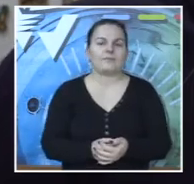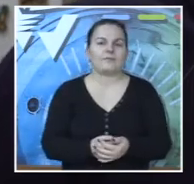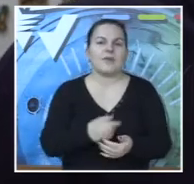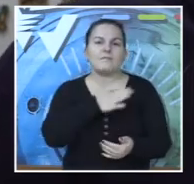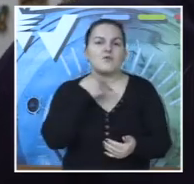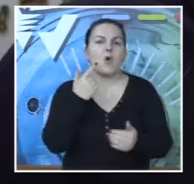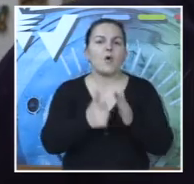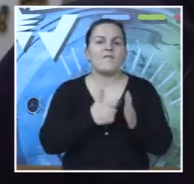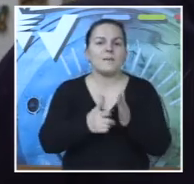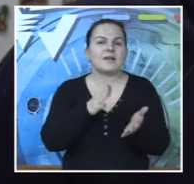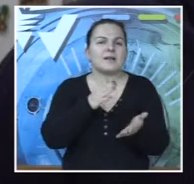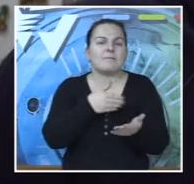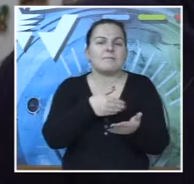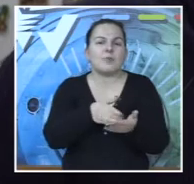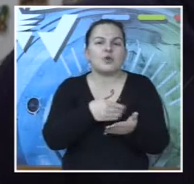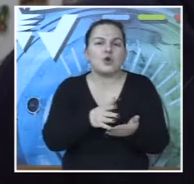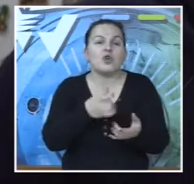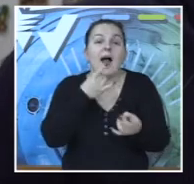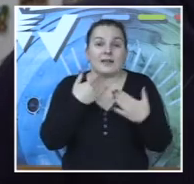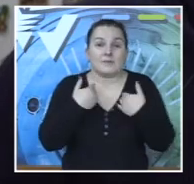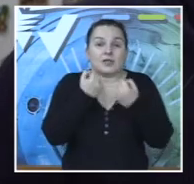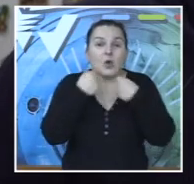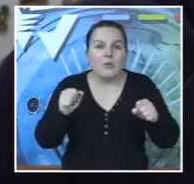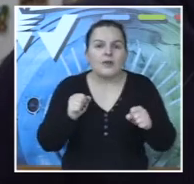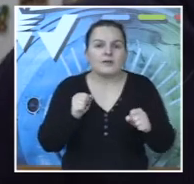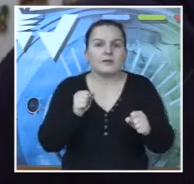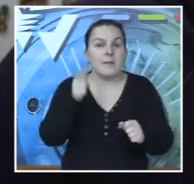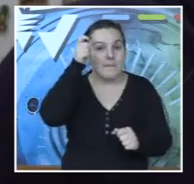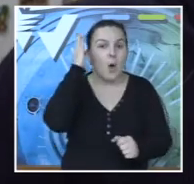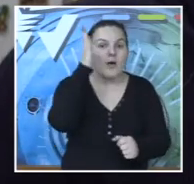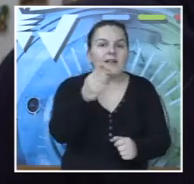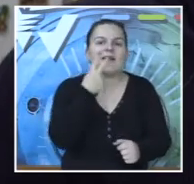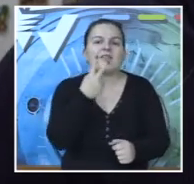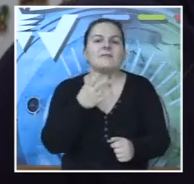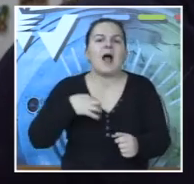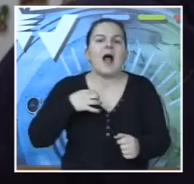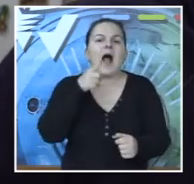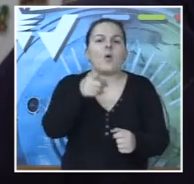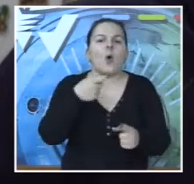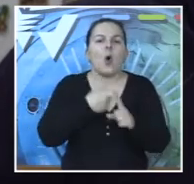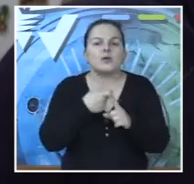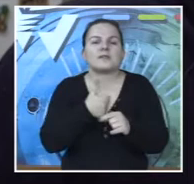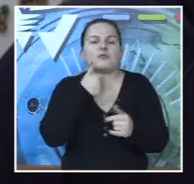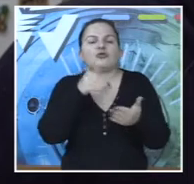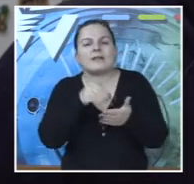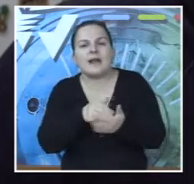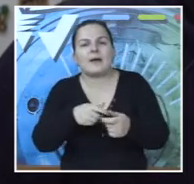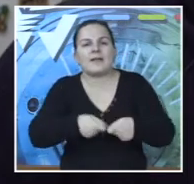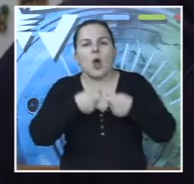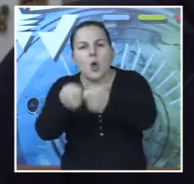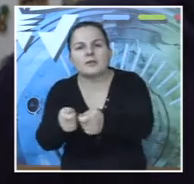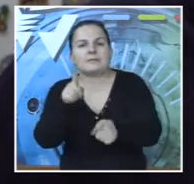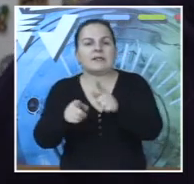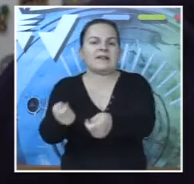Tako da sam provodio dosta vremena. Znači, čin sam slobodan, trčim u Beograd da vidim kako su oni, da im odnesem nešto što im